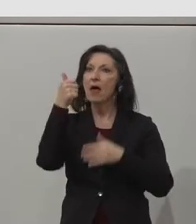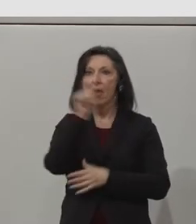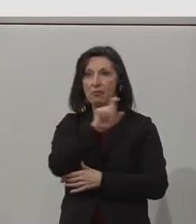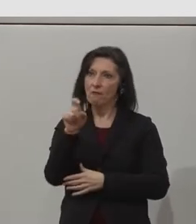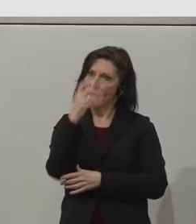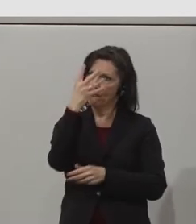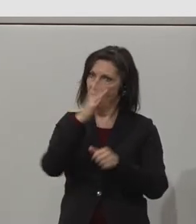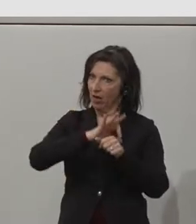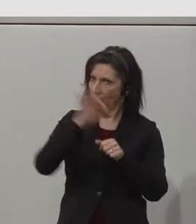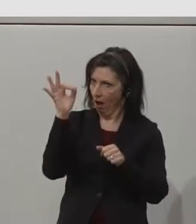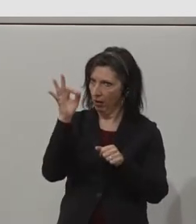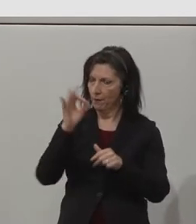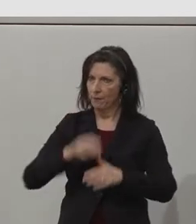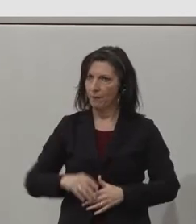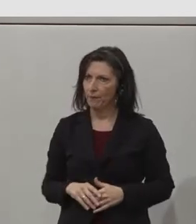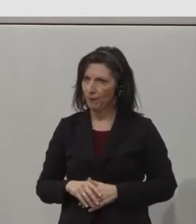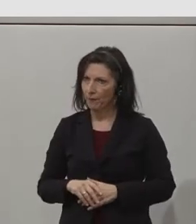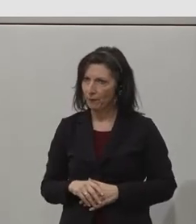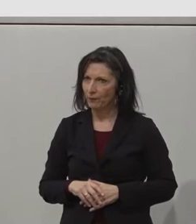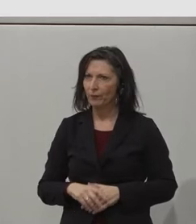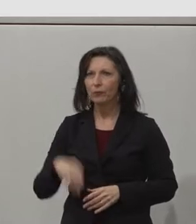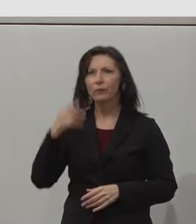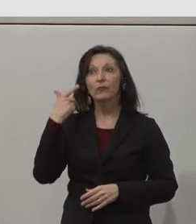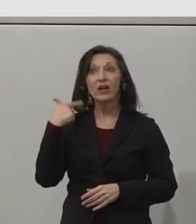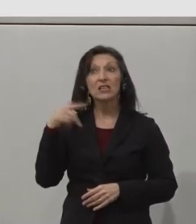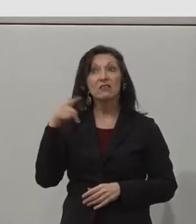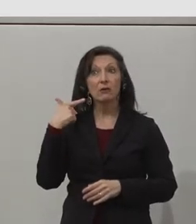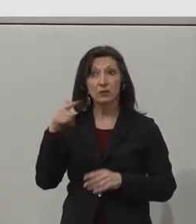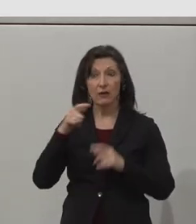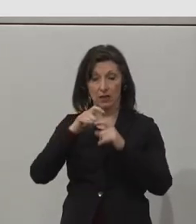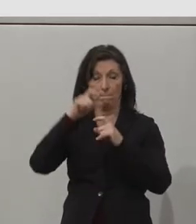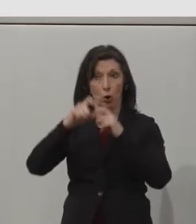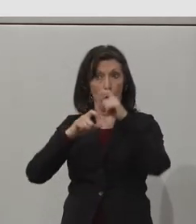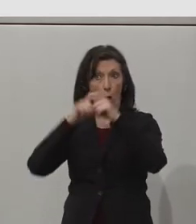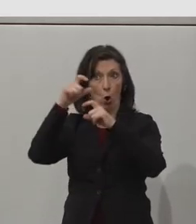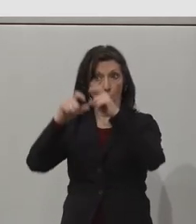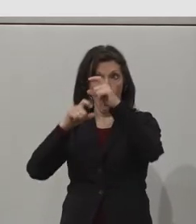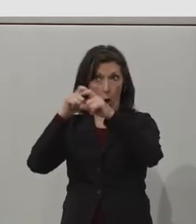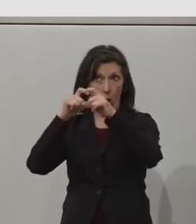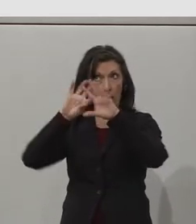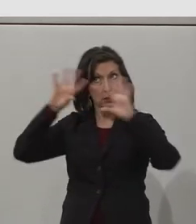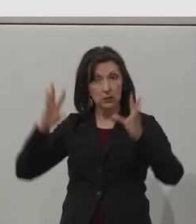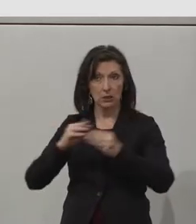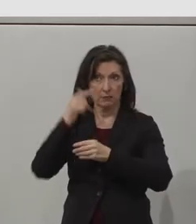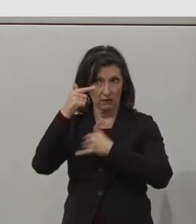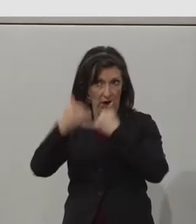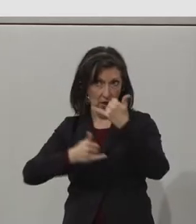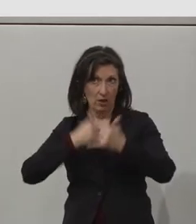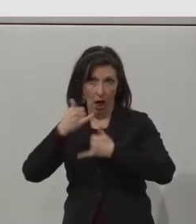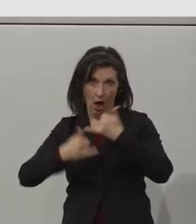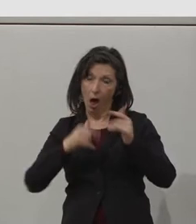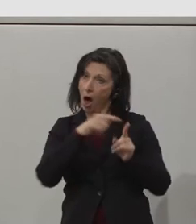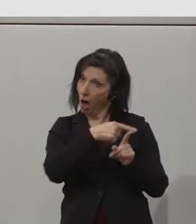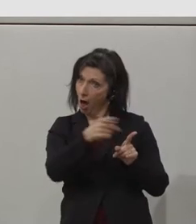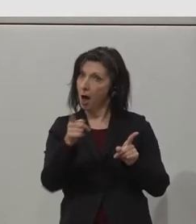do 22 modules across two years. So it is a broad education, which provides modules